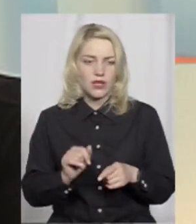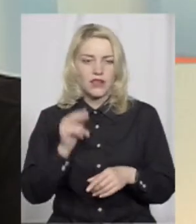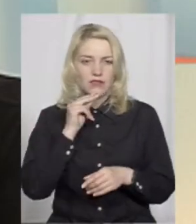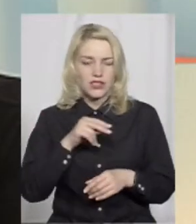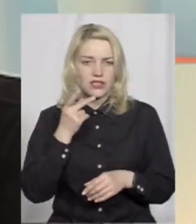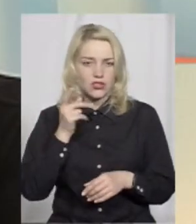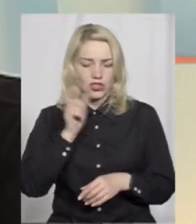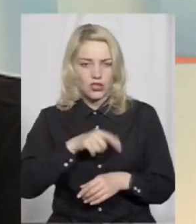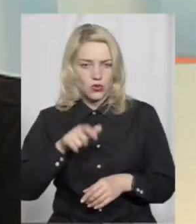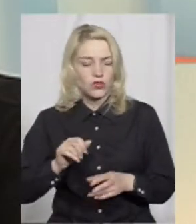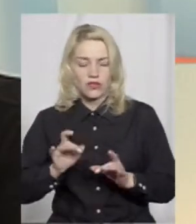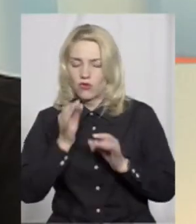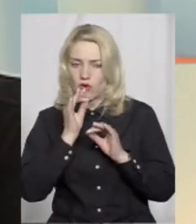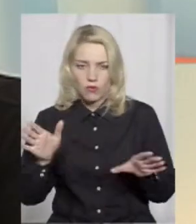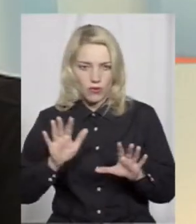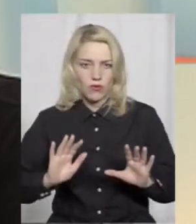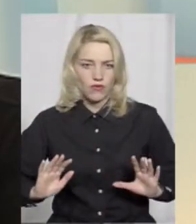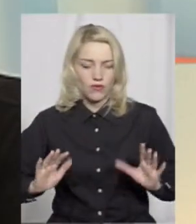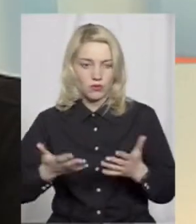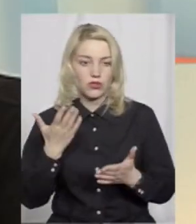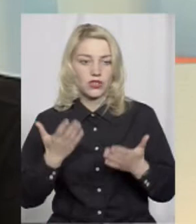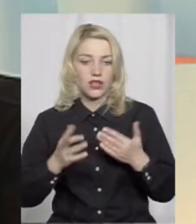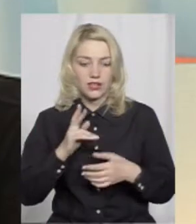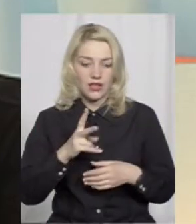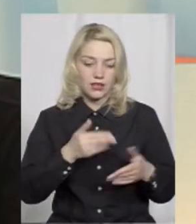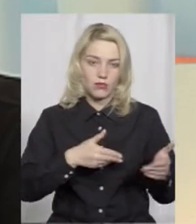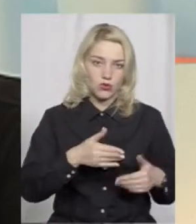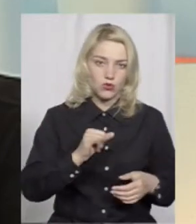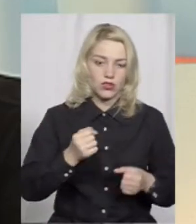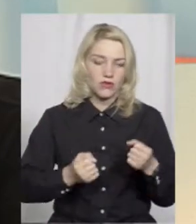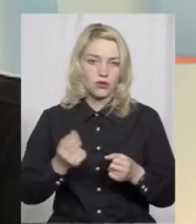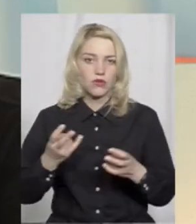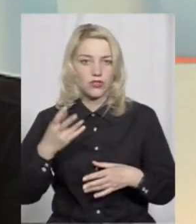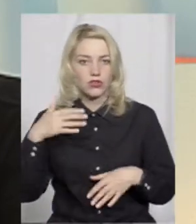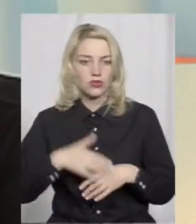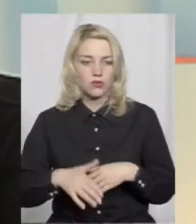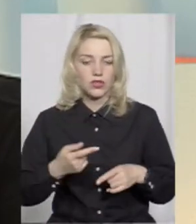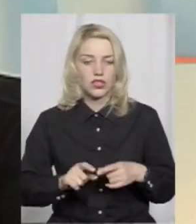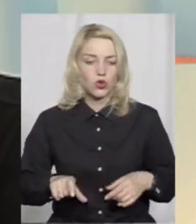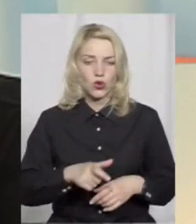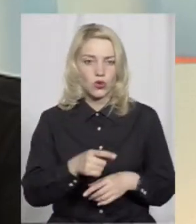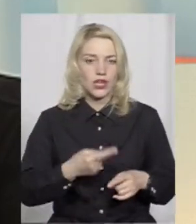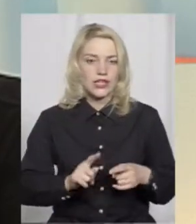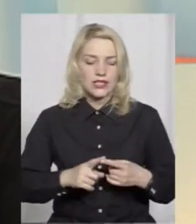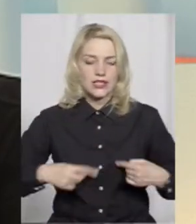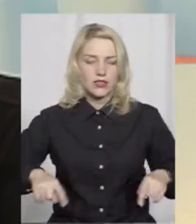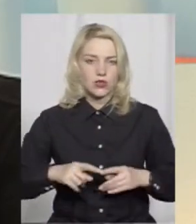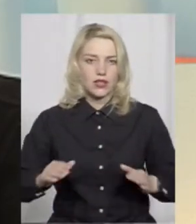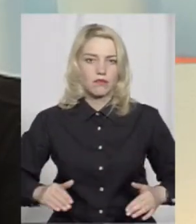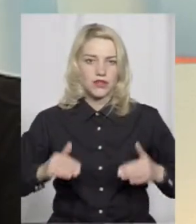люди, і в любому випадку, як пішоходи, так і водії, вони повинні розуміти, що дорога – це зона